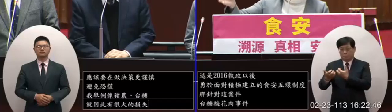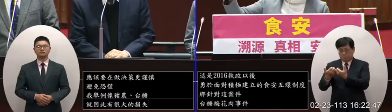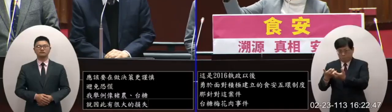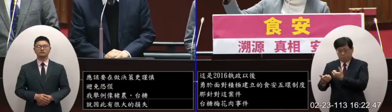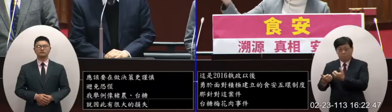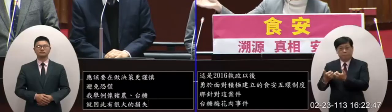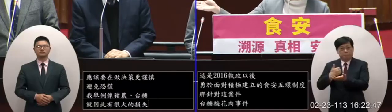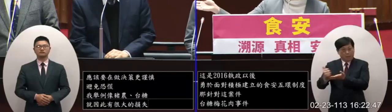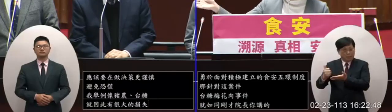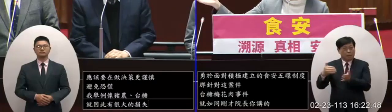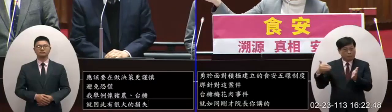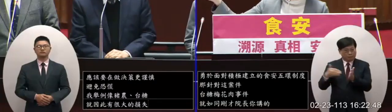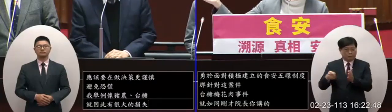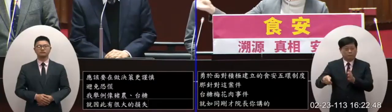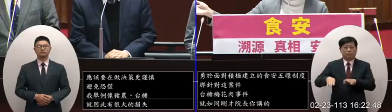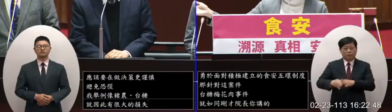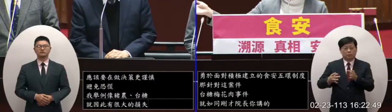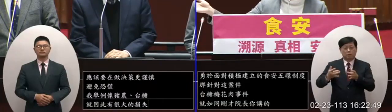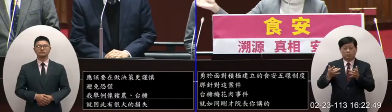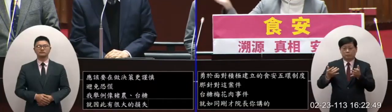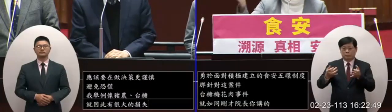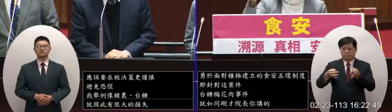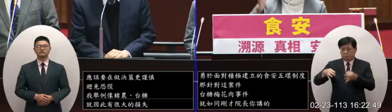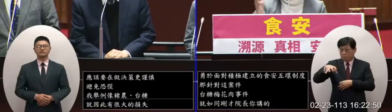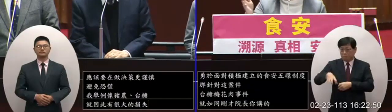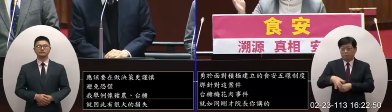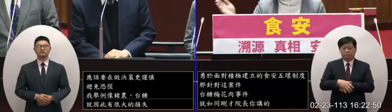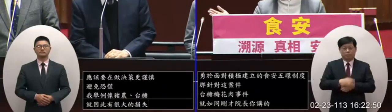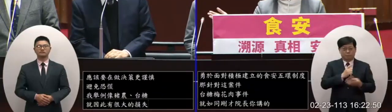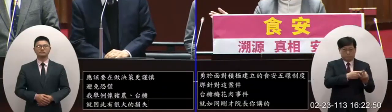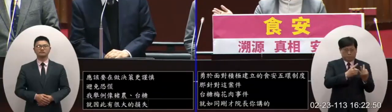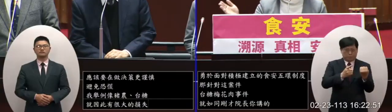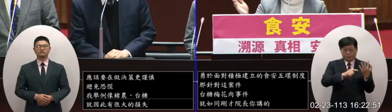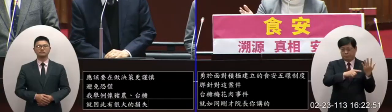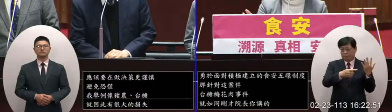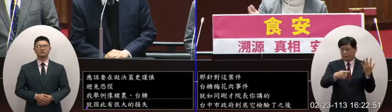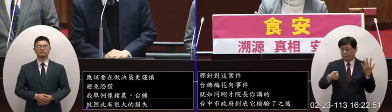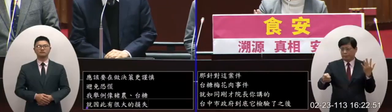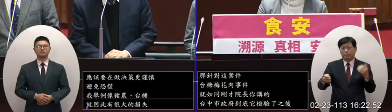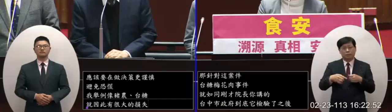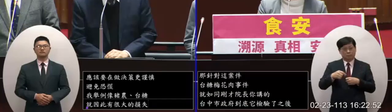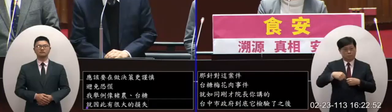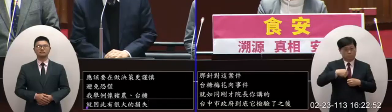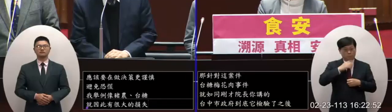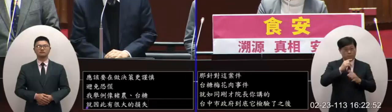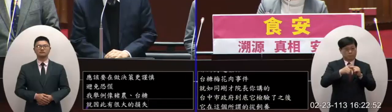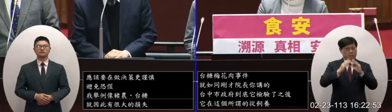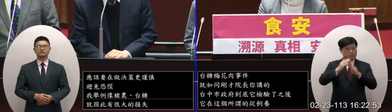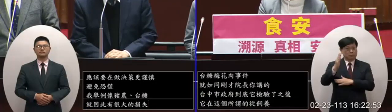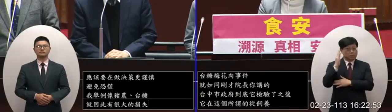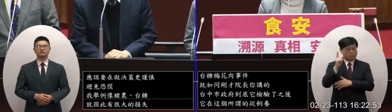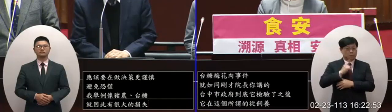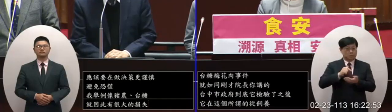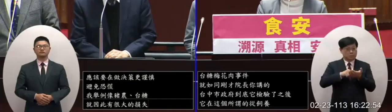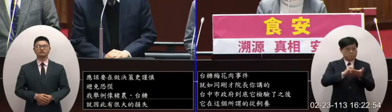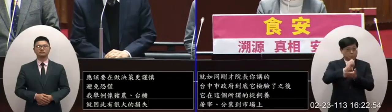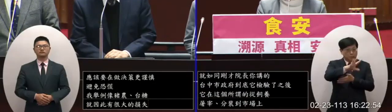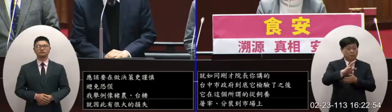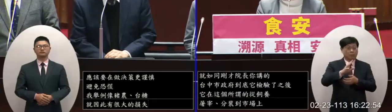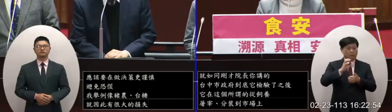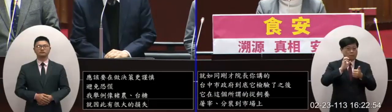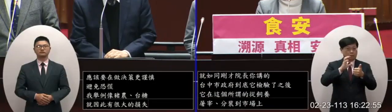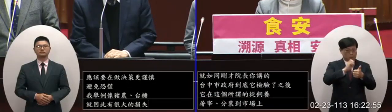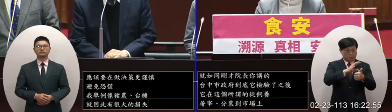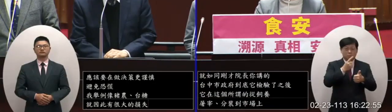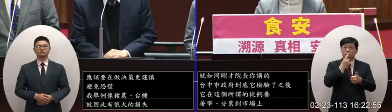到市場上市面上這每一個環節院長你知道台中市政府在通報的時候有沒有